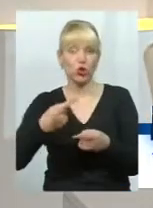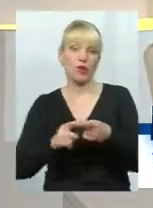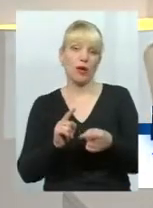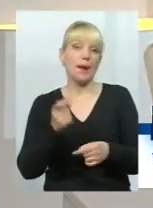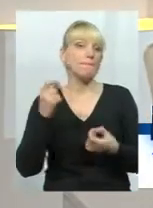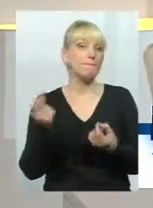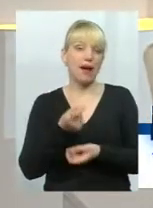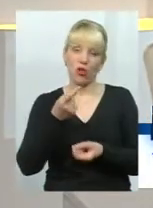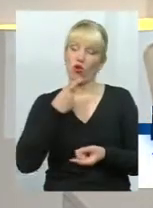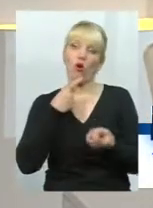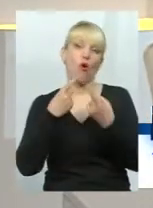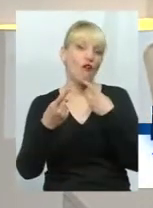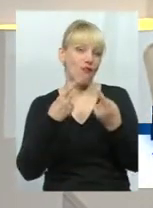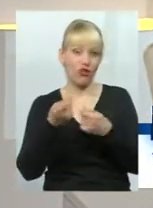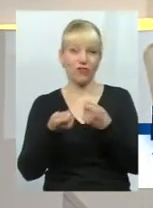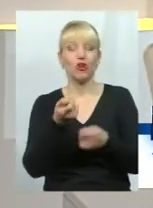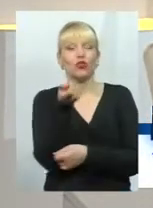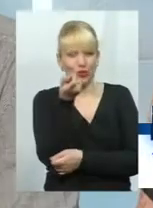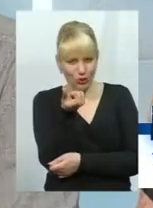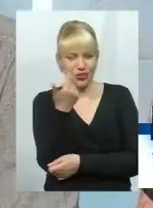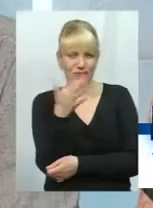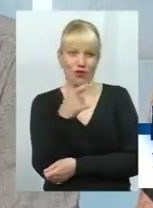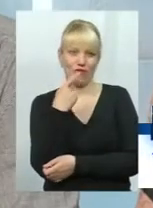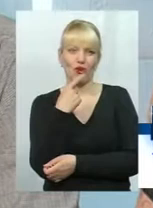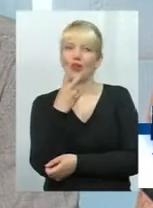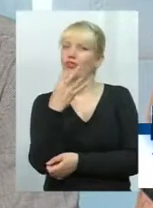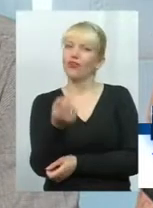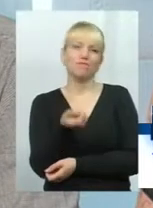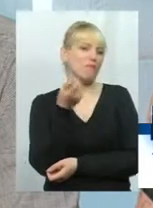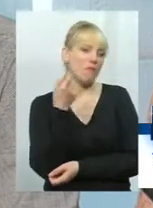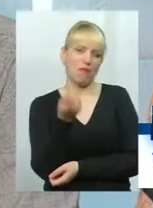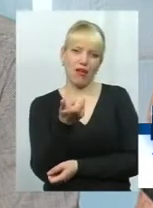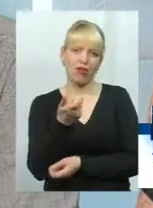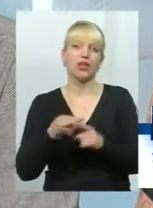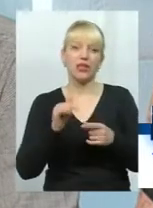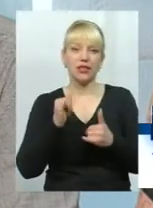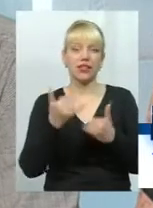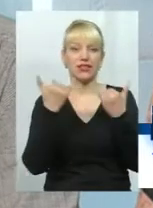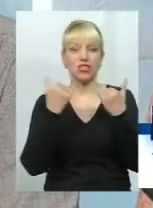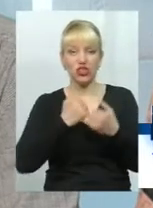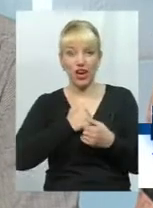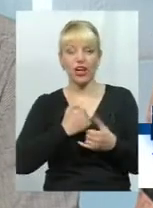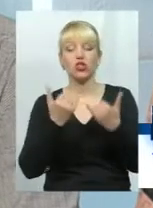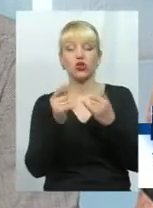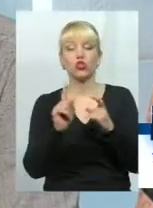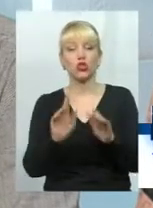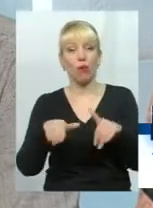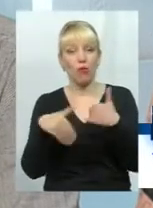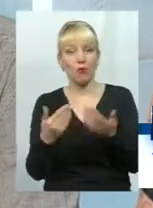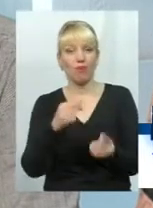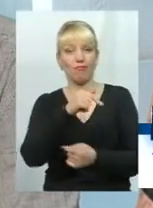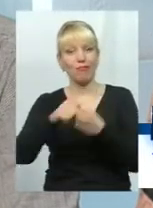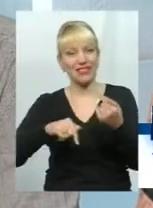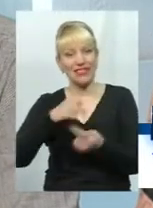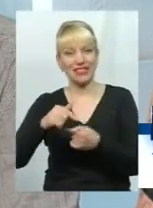говорить влада, хоча трошки вже говорить, але дуже мало. На жаль, сьогодні те, що пропонується бізнесом з